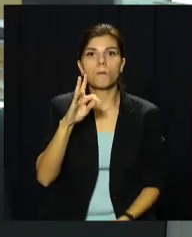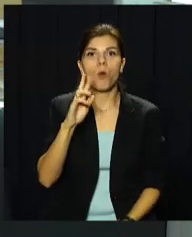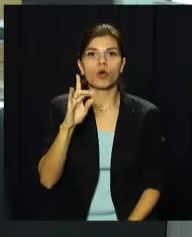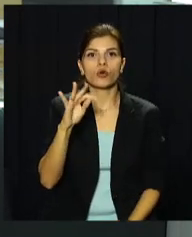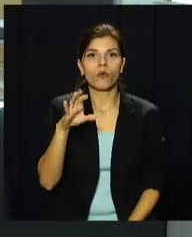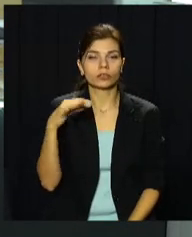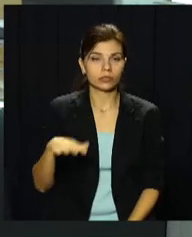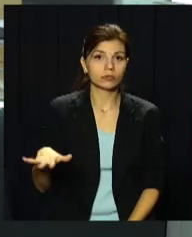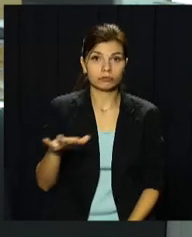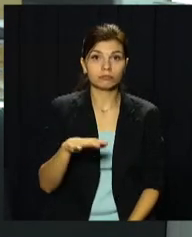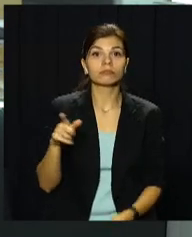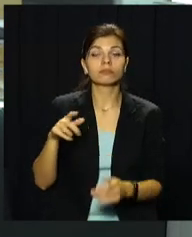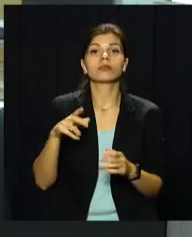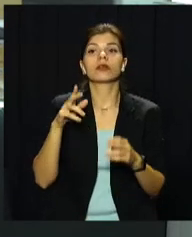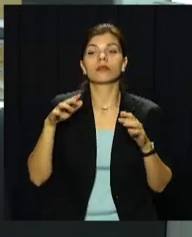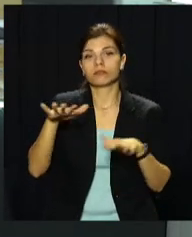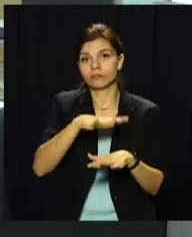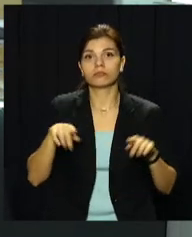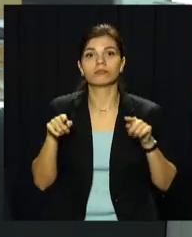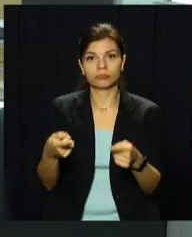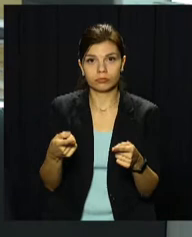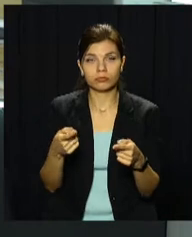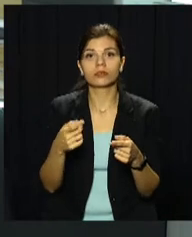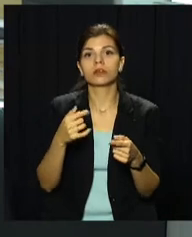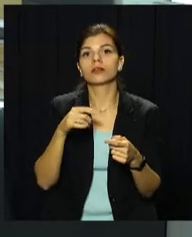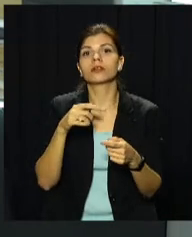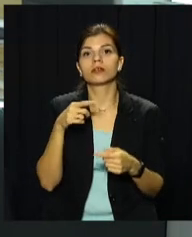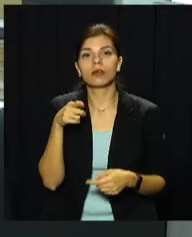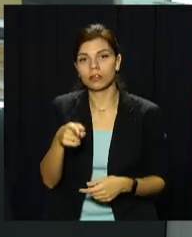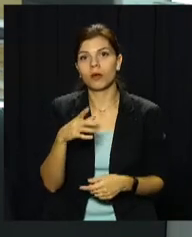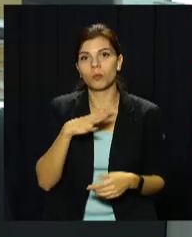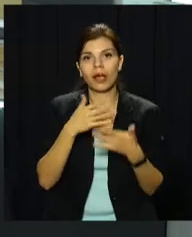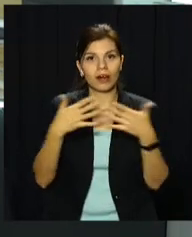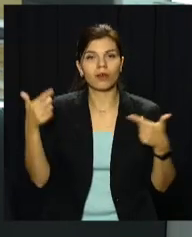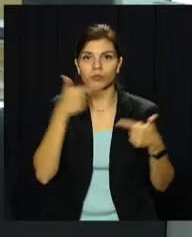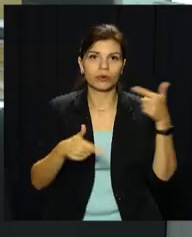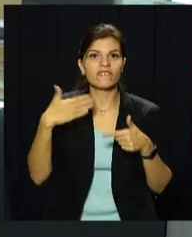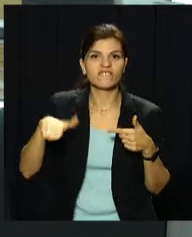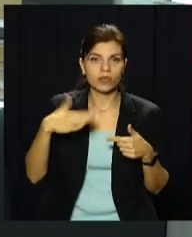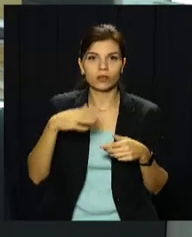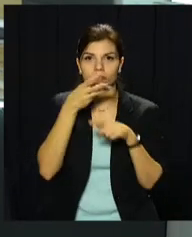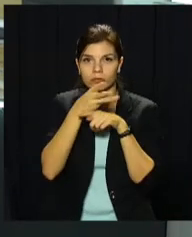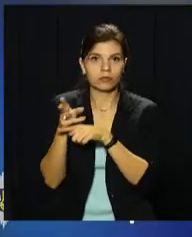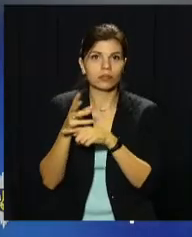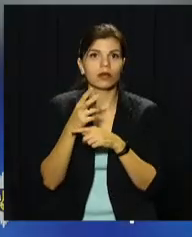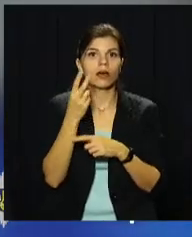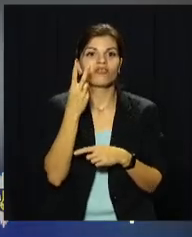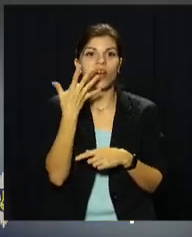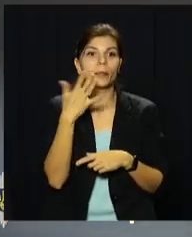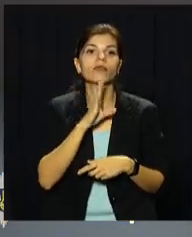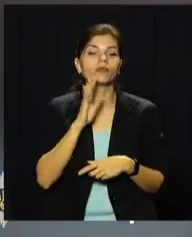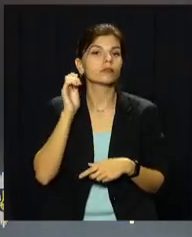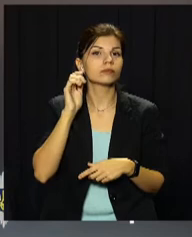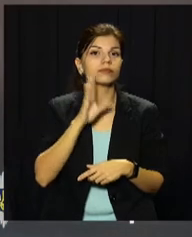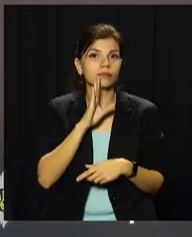Помешкання виненяли і облаштували для виготовлення та розповсюдження через інтернет порнографічного відео 25-річна жінка і